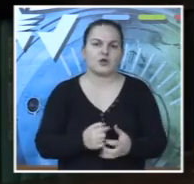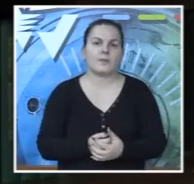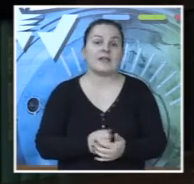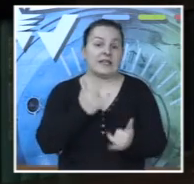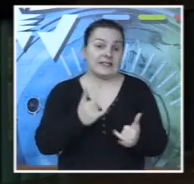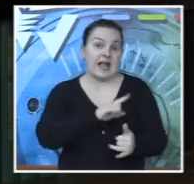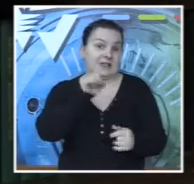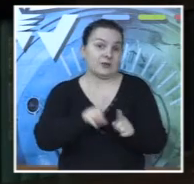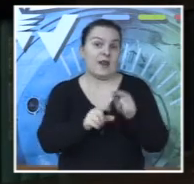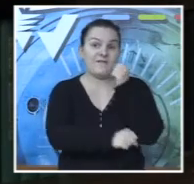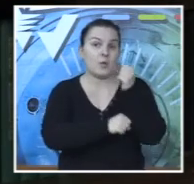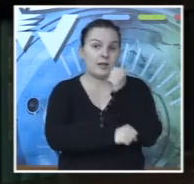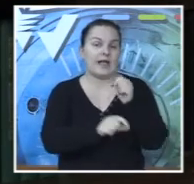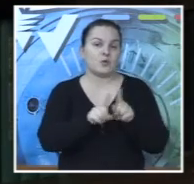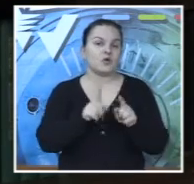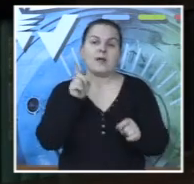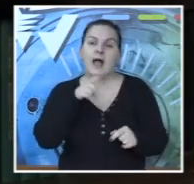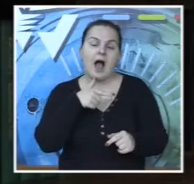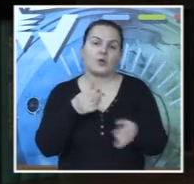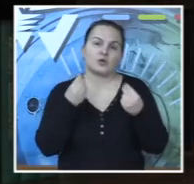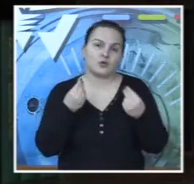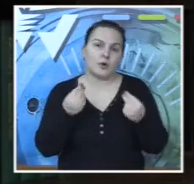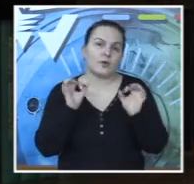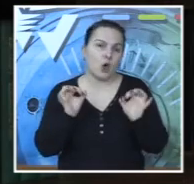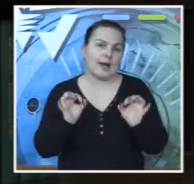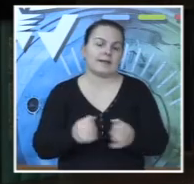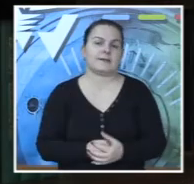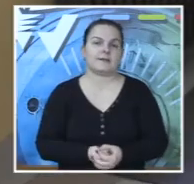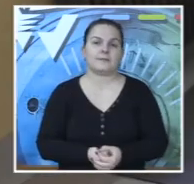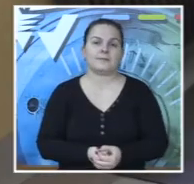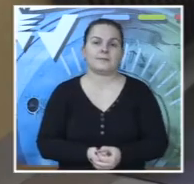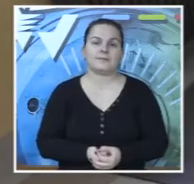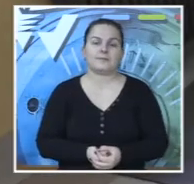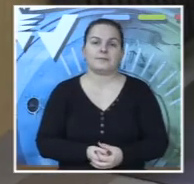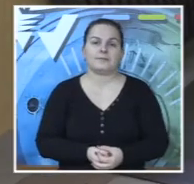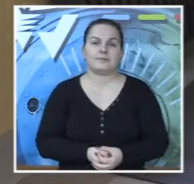a vidim i na singidunomu su isto tako jako jako korektni.